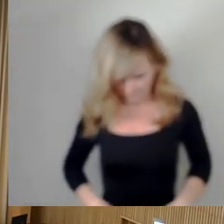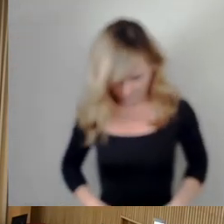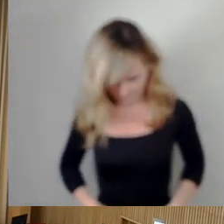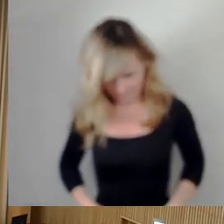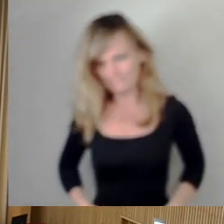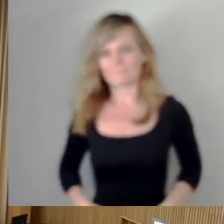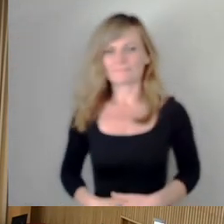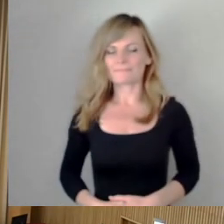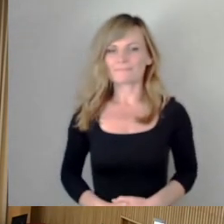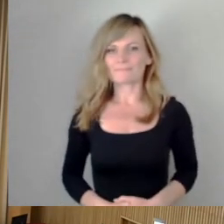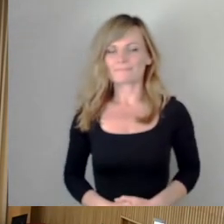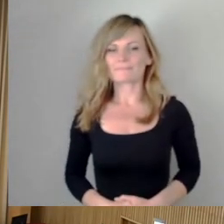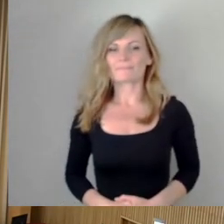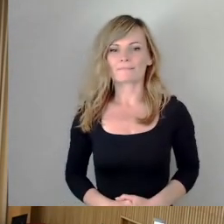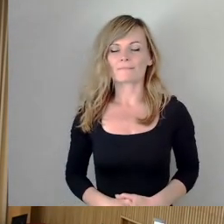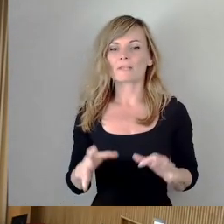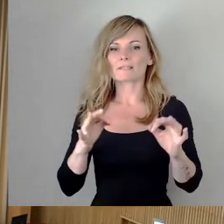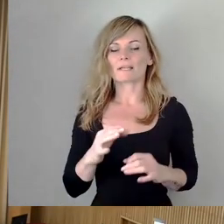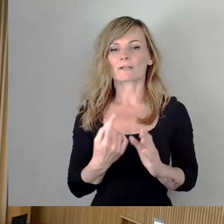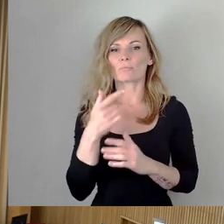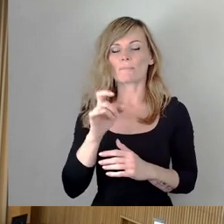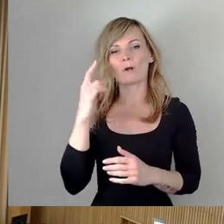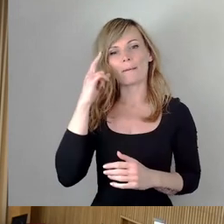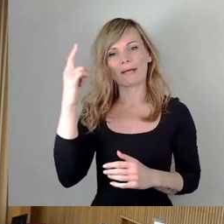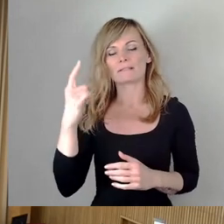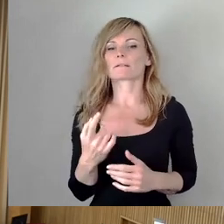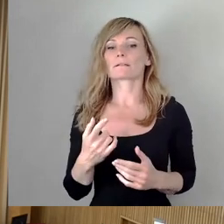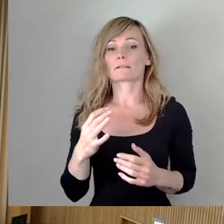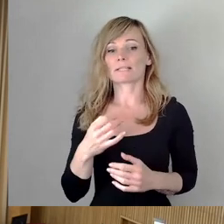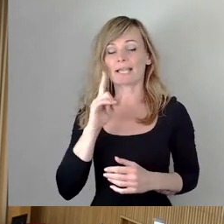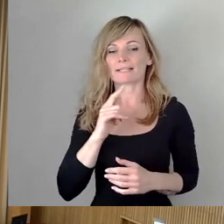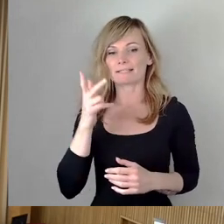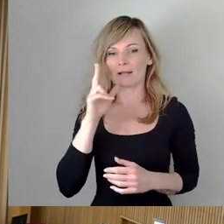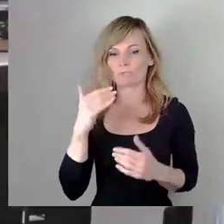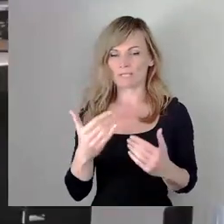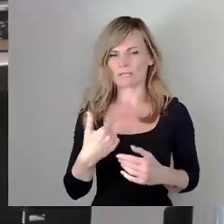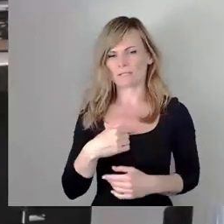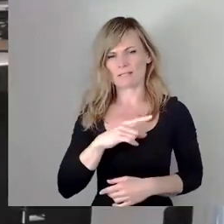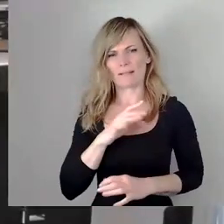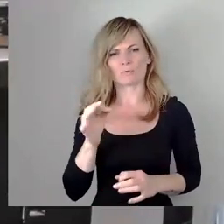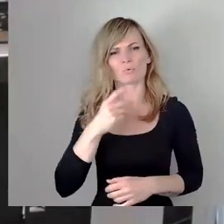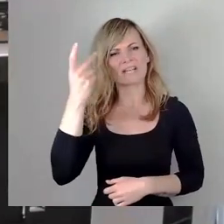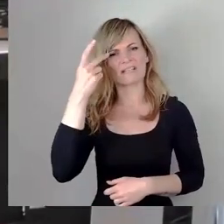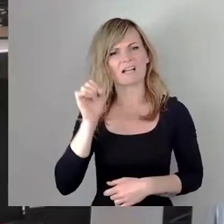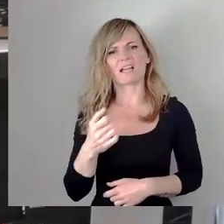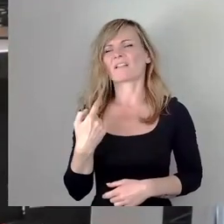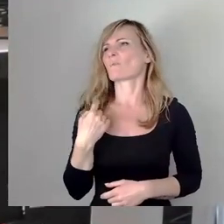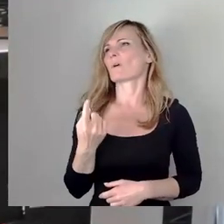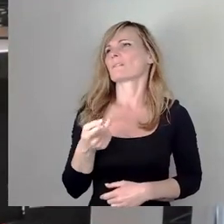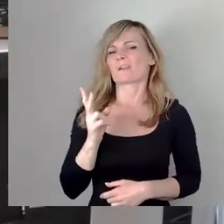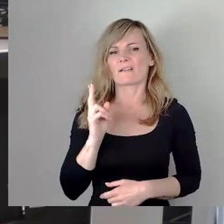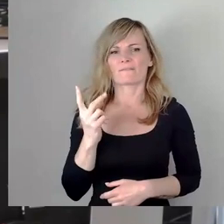Sehr geehrter Herr Oberbürgermeister, meine Damen und Herren, ich kann mich noch gut daran erinnern, als ich vor nicht mal zwei Wochen, das war am